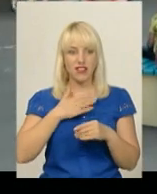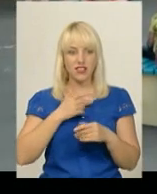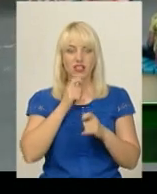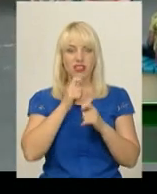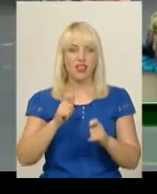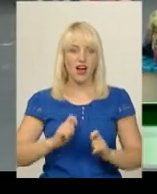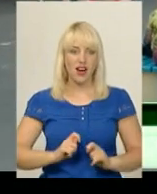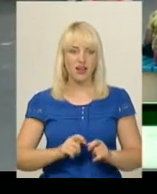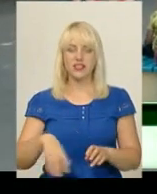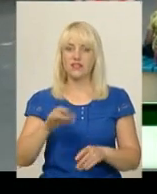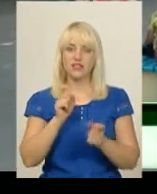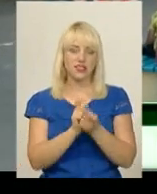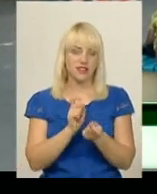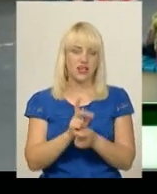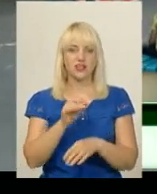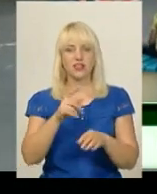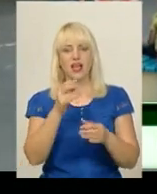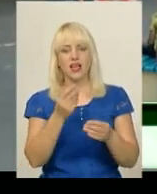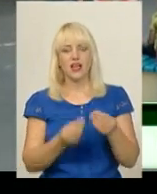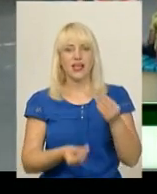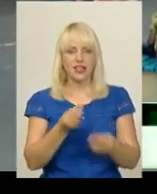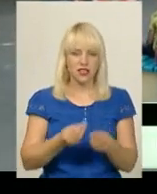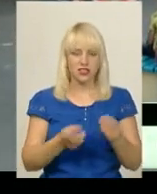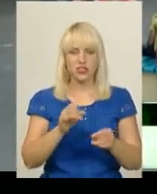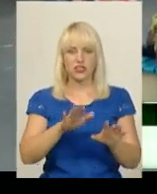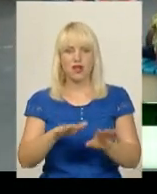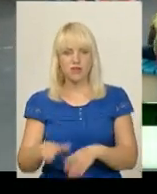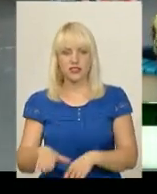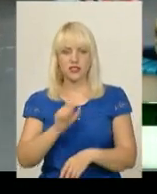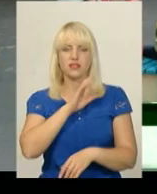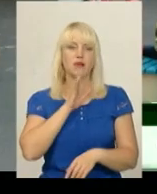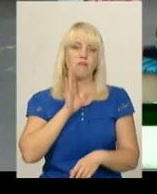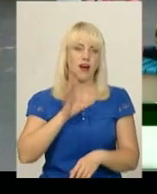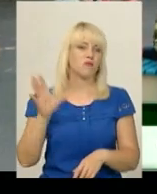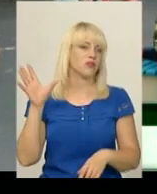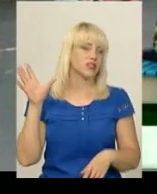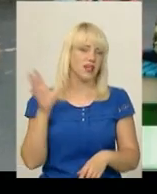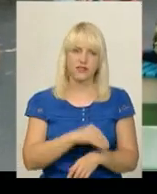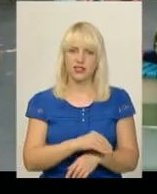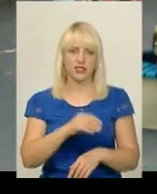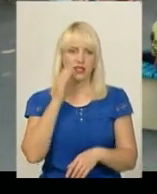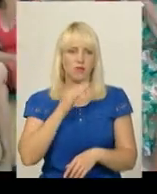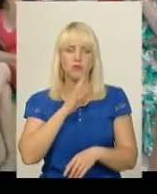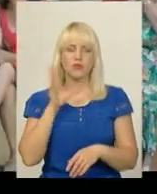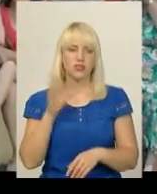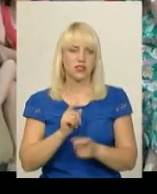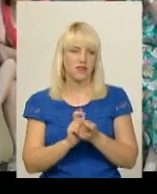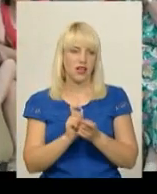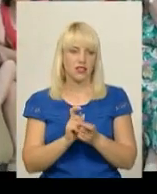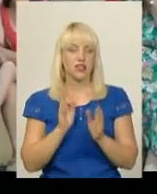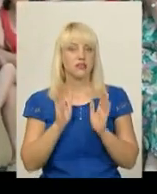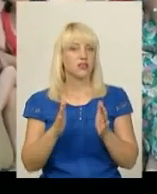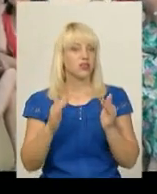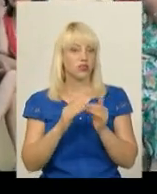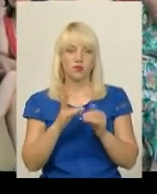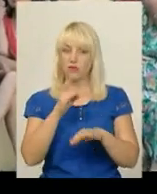За все сваряться, за іграшки, за місце, за маму, за папу, за всіх сваряться. Тільки вдома,